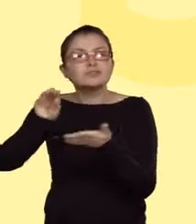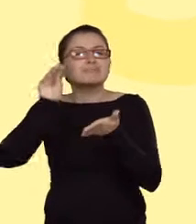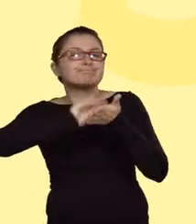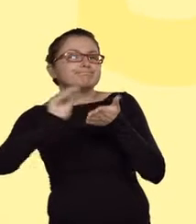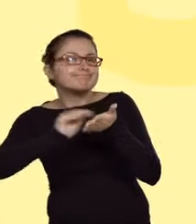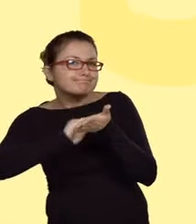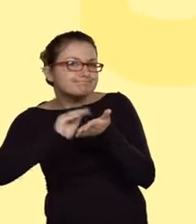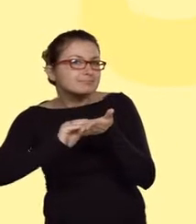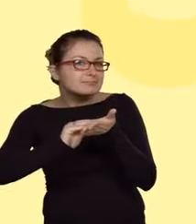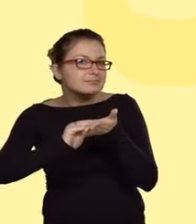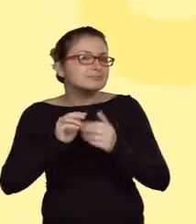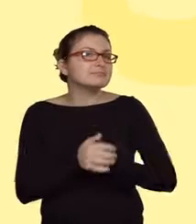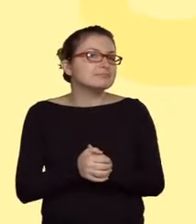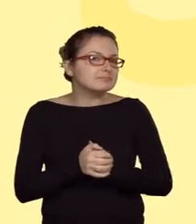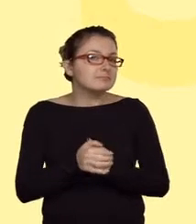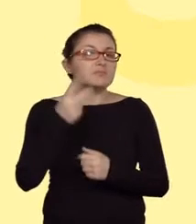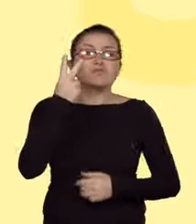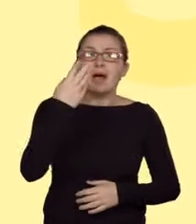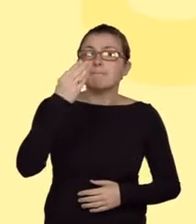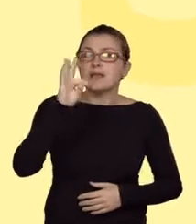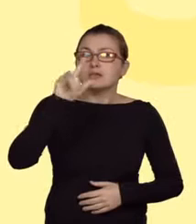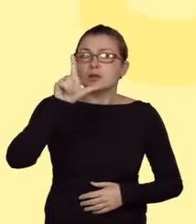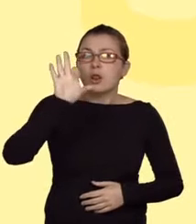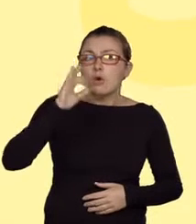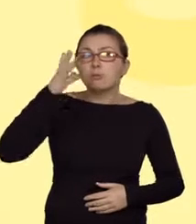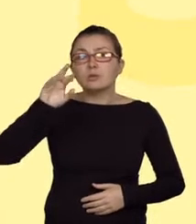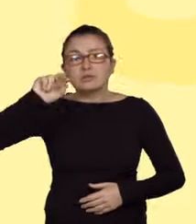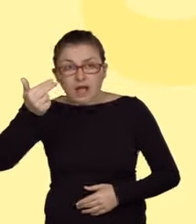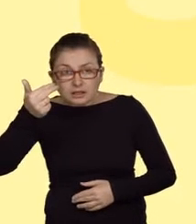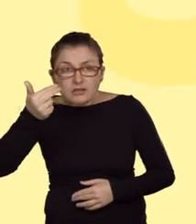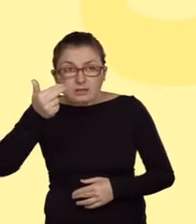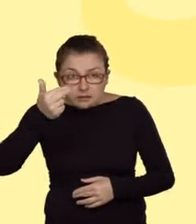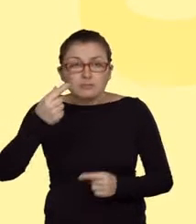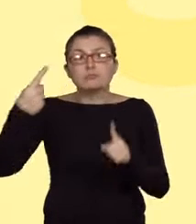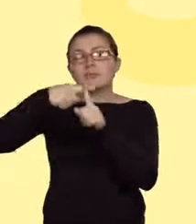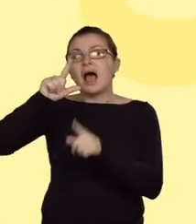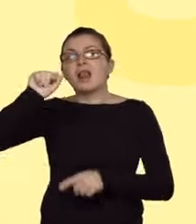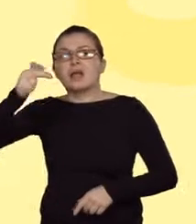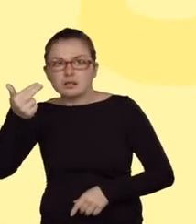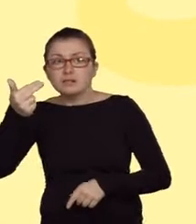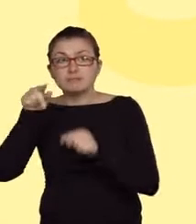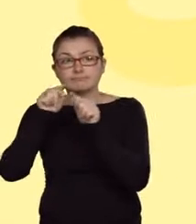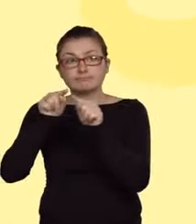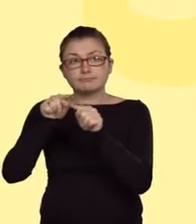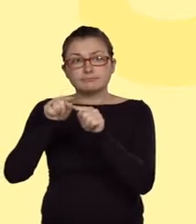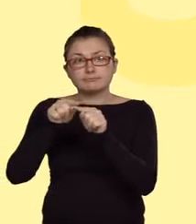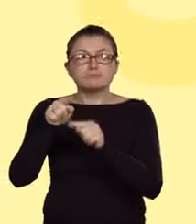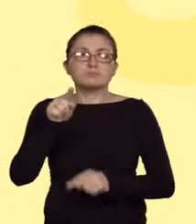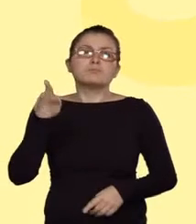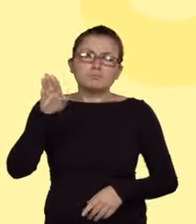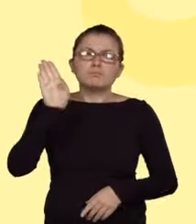-metylobutanu. Alkanu o takim samym szkielecie węglowym co związek będący produktem z bromem.